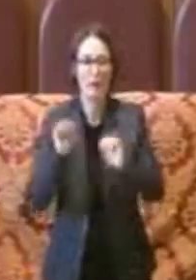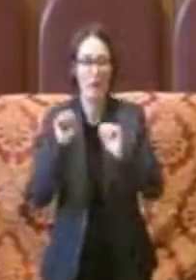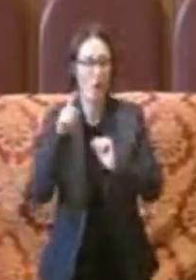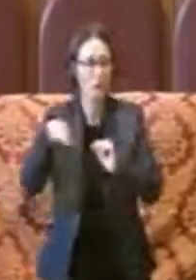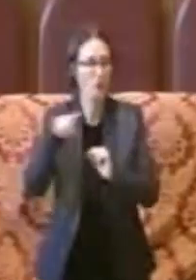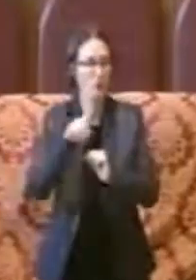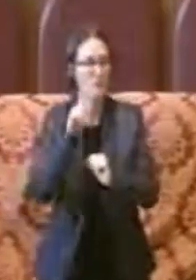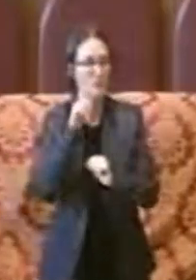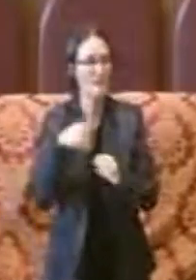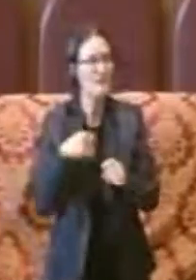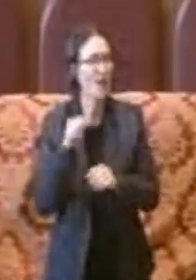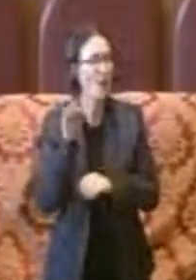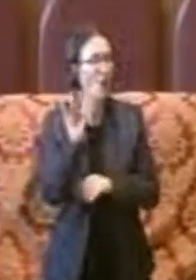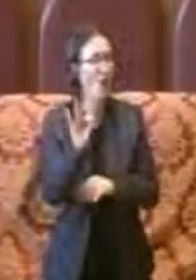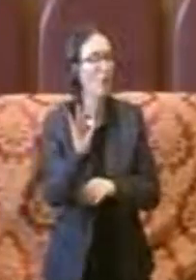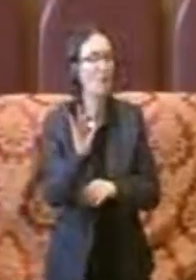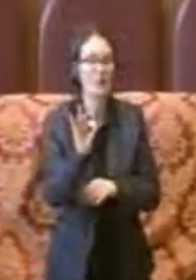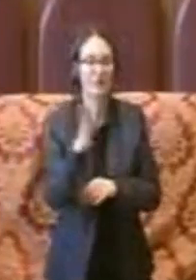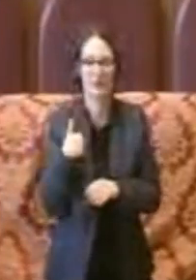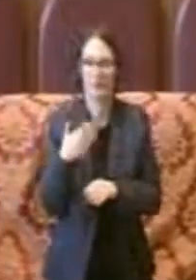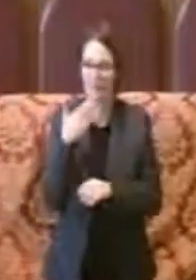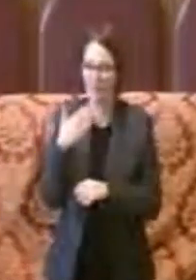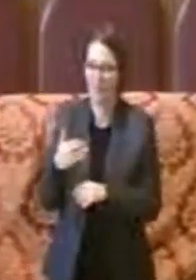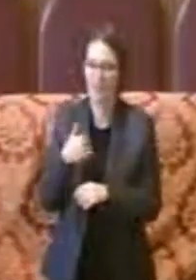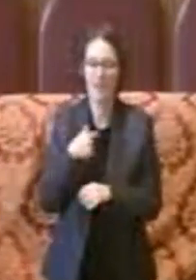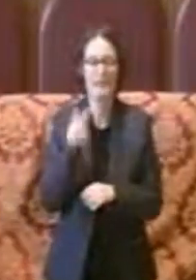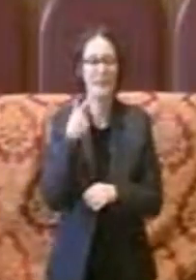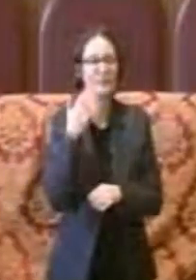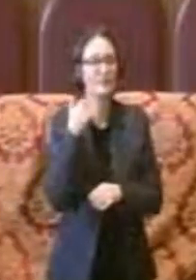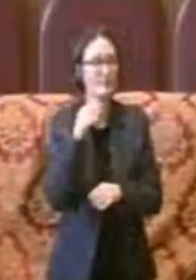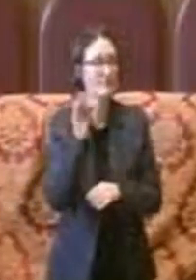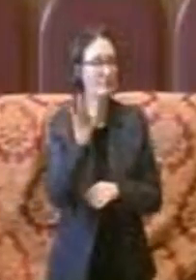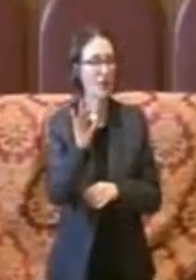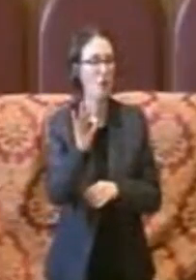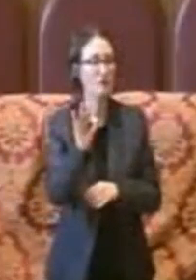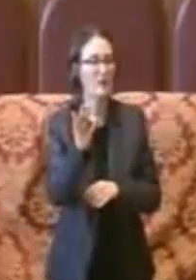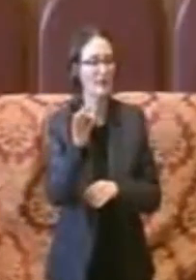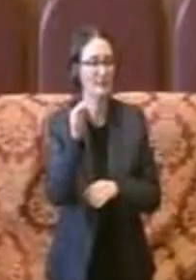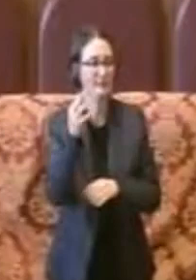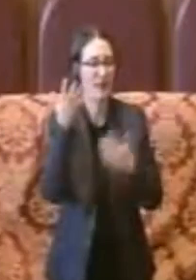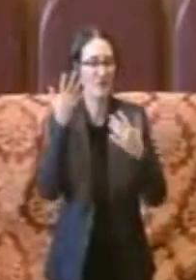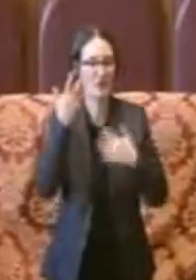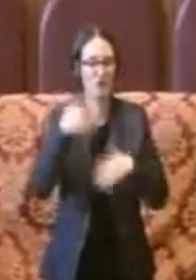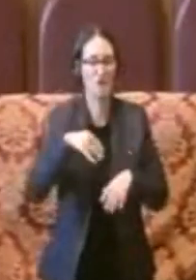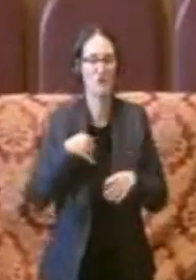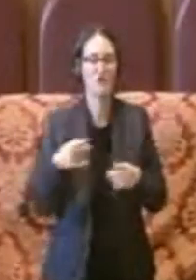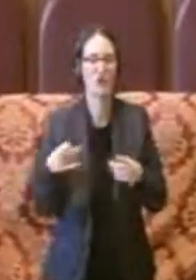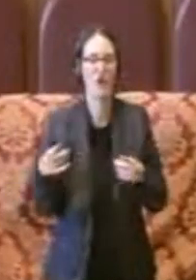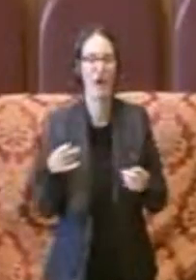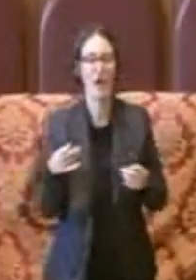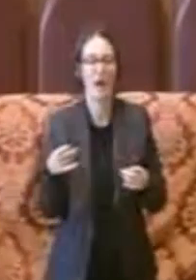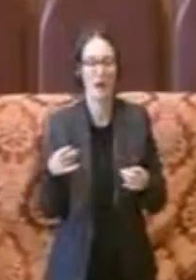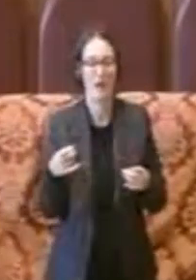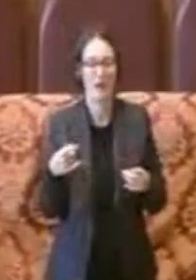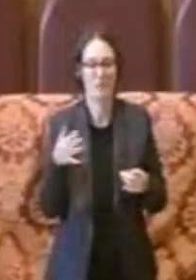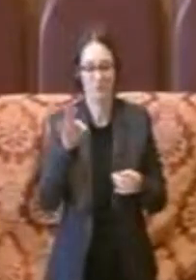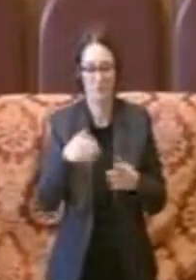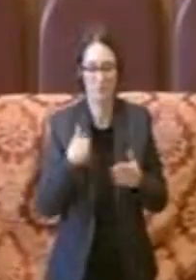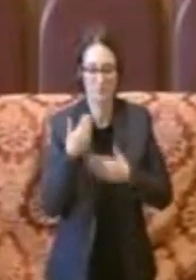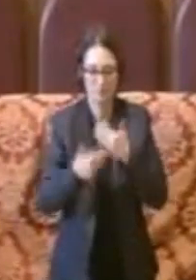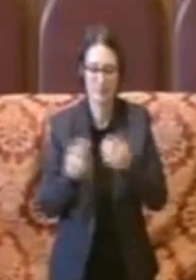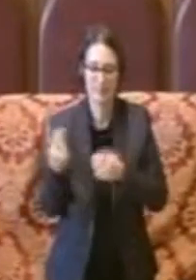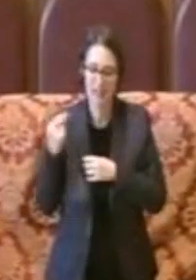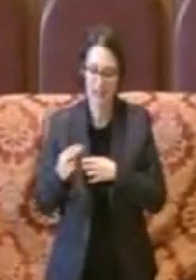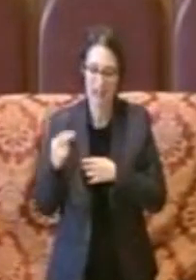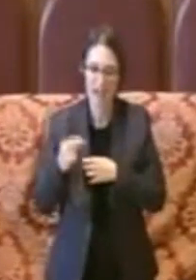fissato grazie che abbiamo fissato nel nel corso di questi di questi abbiamo fissato portato avanti nel corso di questi